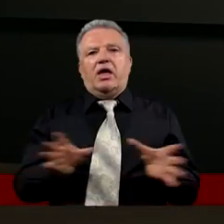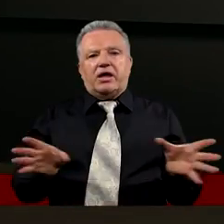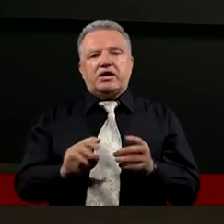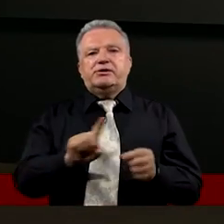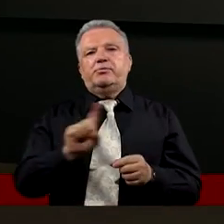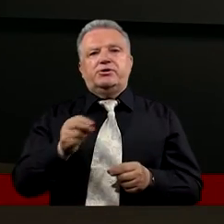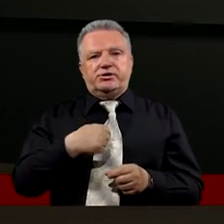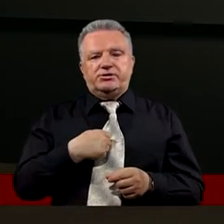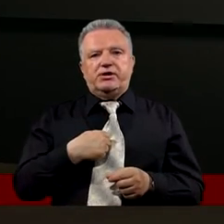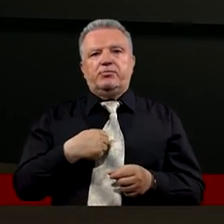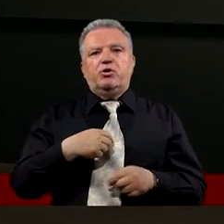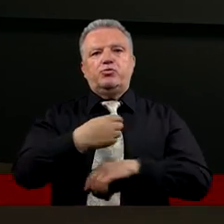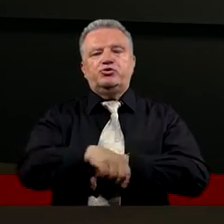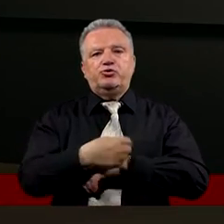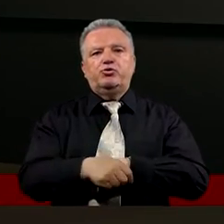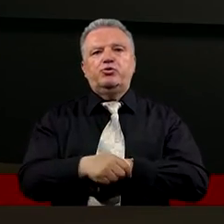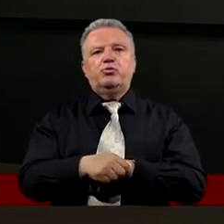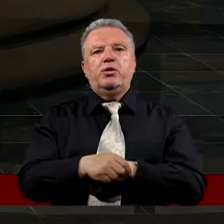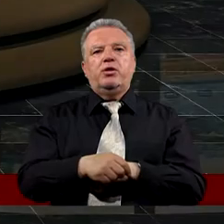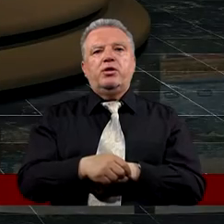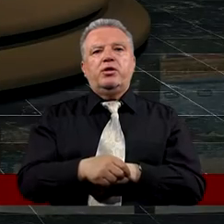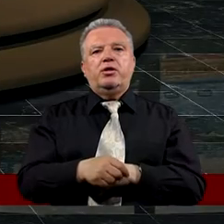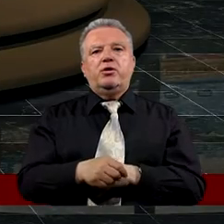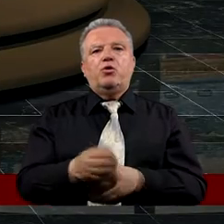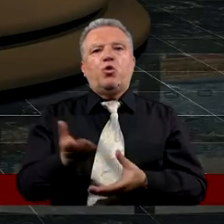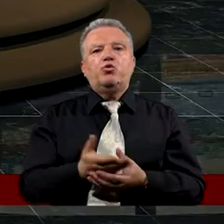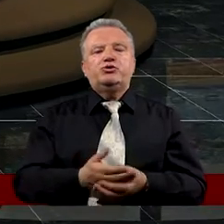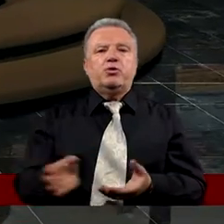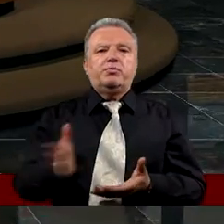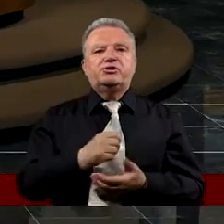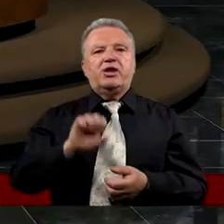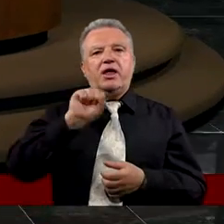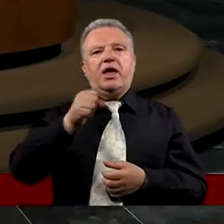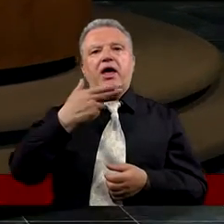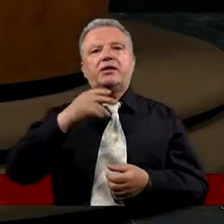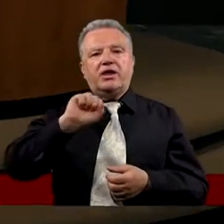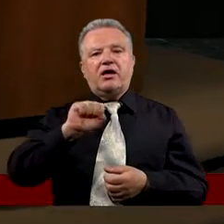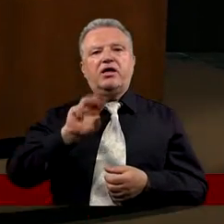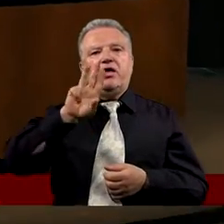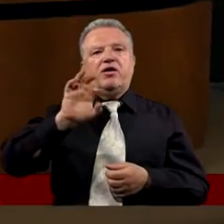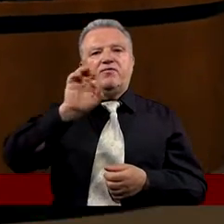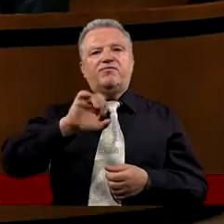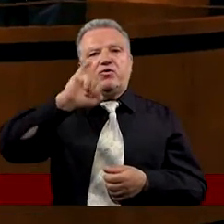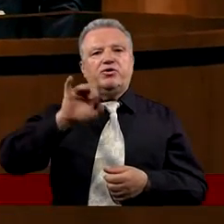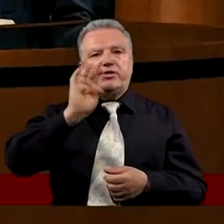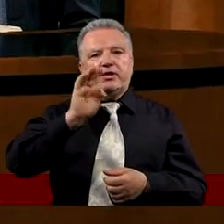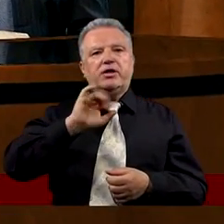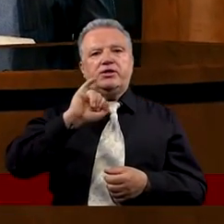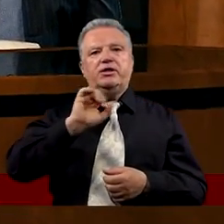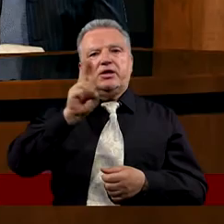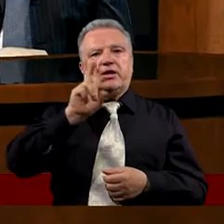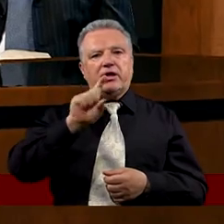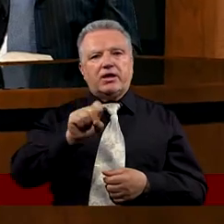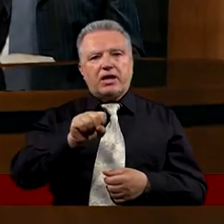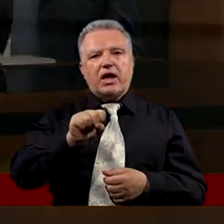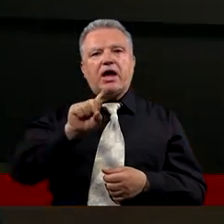Razem ze mną w Studium Pisma Świętego udział biorą dziś Ania, Wojtek oraz Kazimierz.